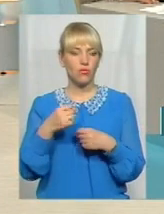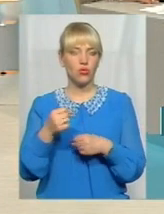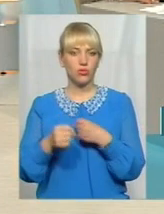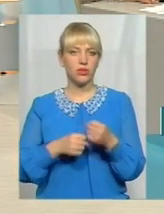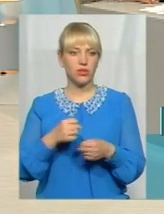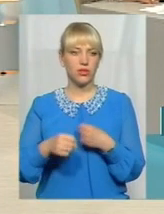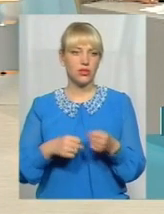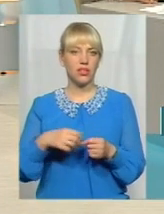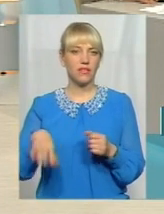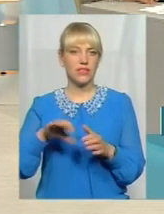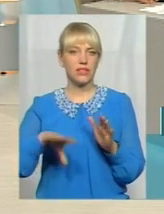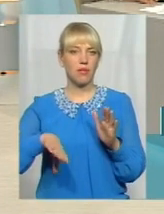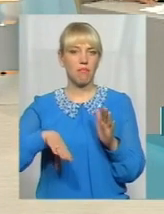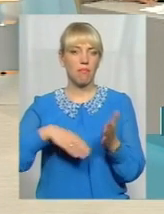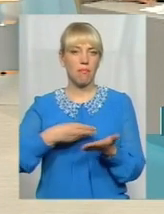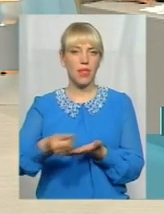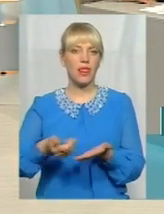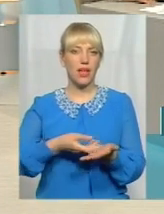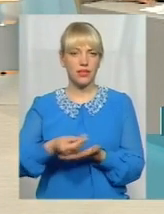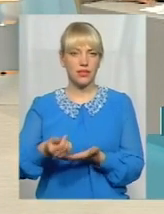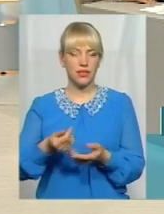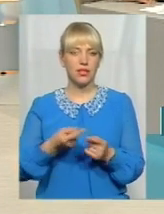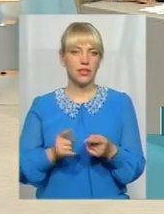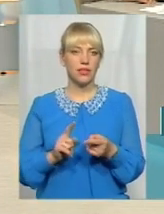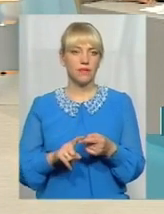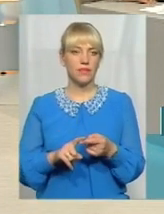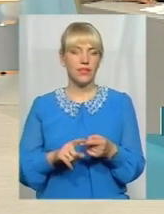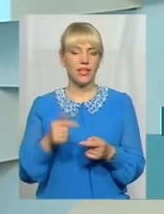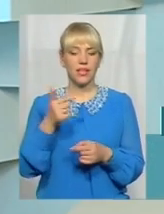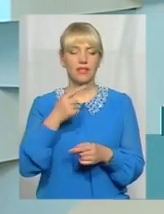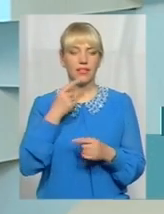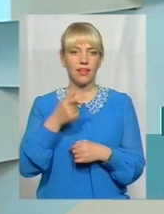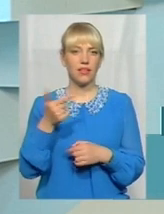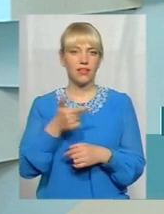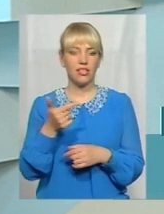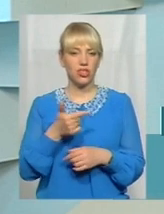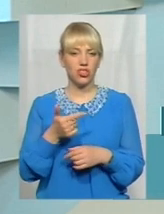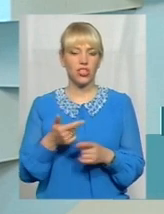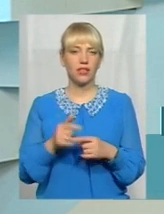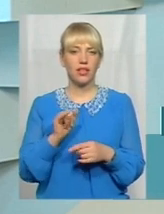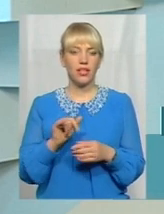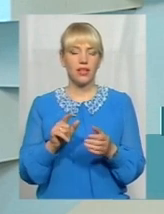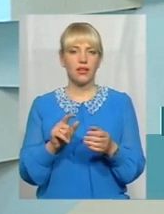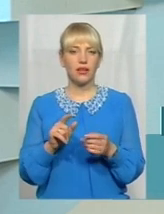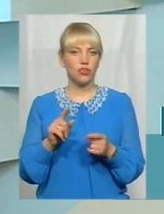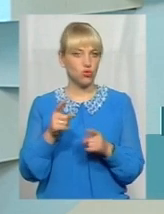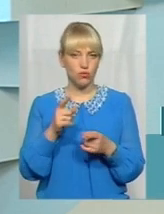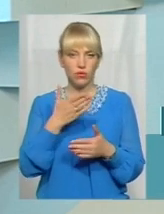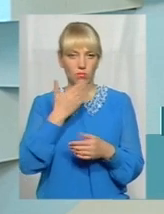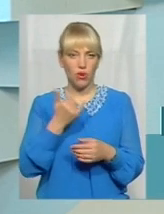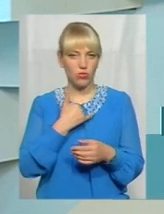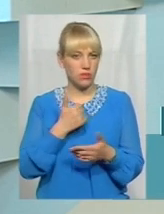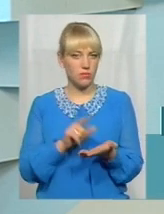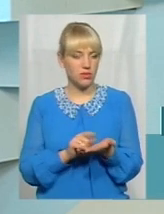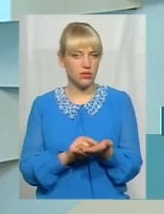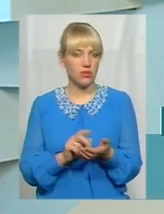всі платні. Уже на Дальні Гречанах і на Заводській немає пенсіонерів. Ходить одна маршрутка. Як це так ви